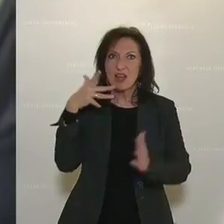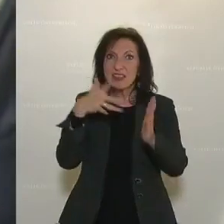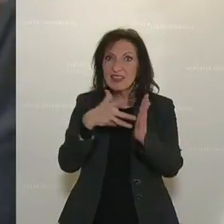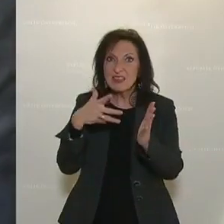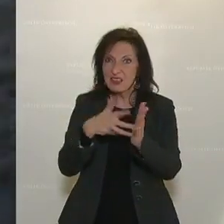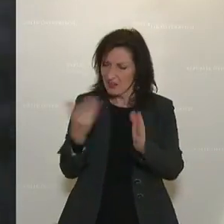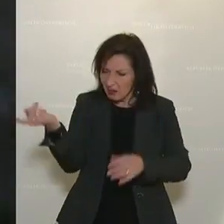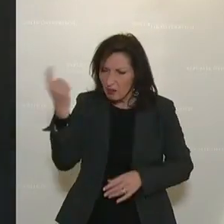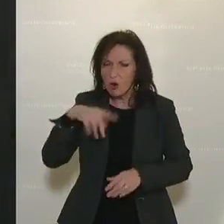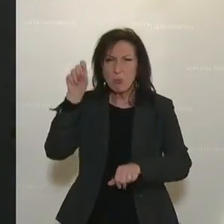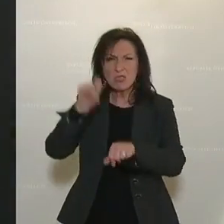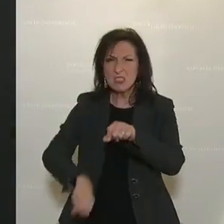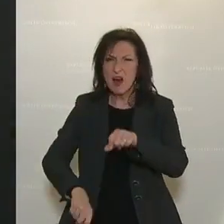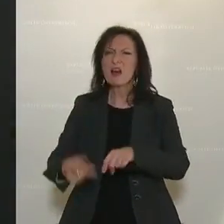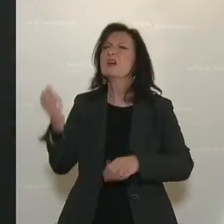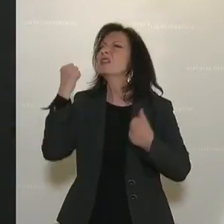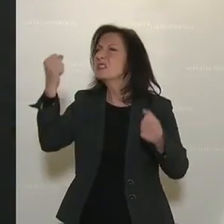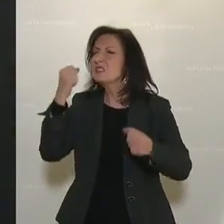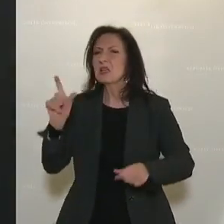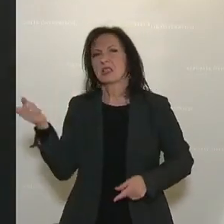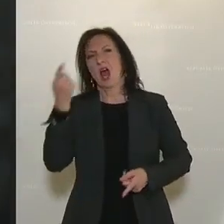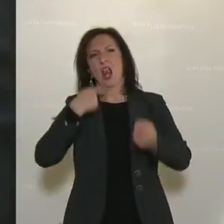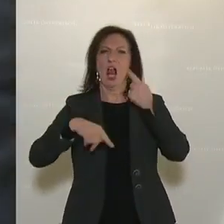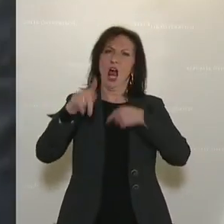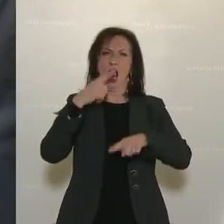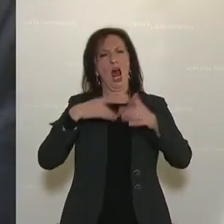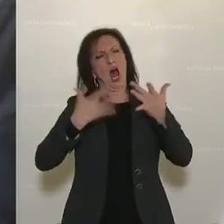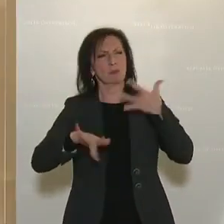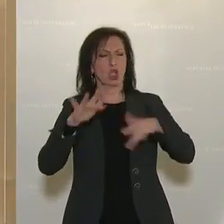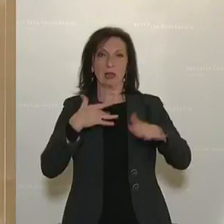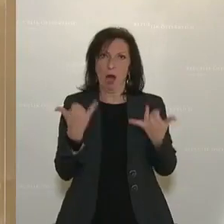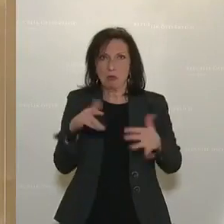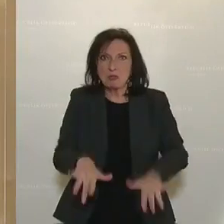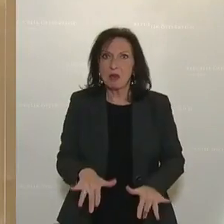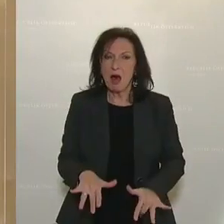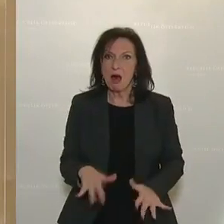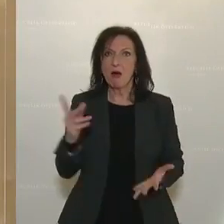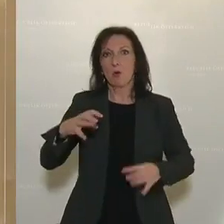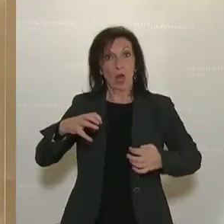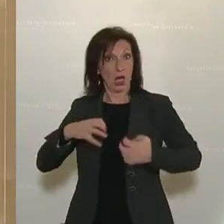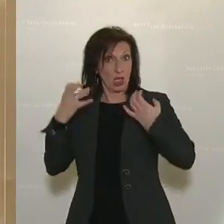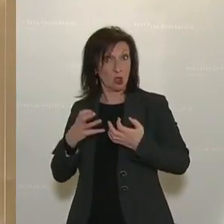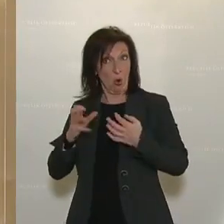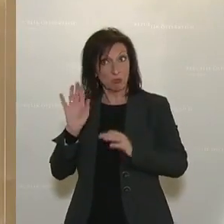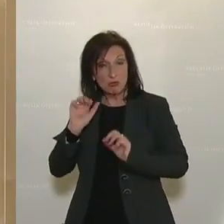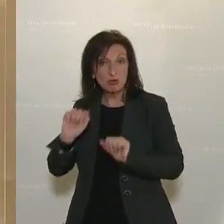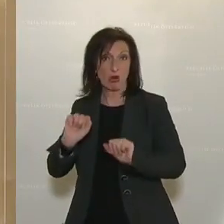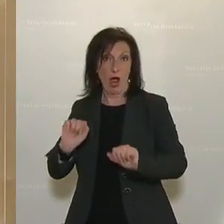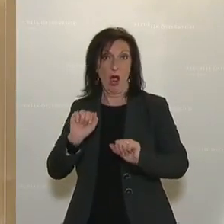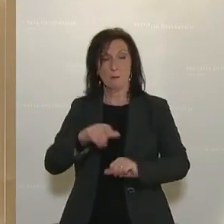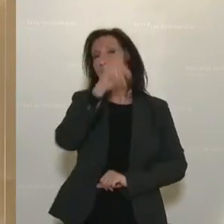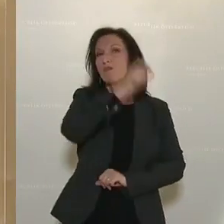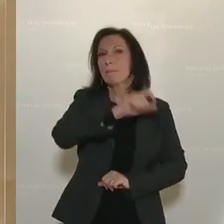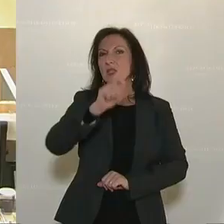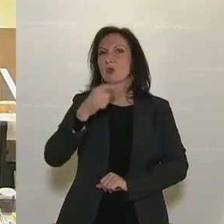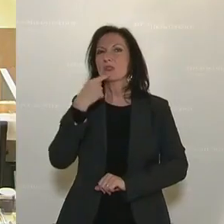zu Zwangsmaßnahmen kommen. Sie haben es bestritten. Jetzt haben wir sie. Und Aggression ist auch Ihr Rezept gegen diejenigen, die sagen, auch